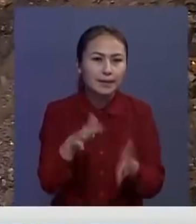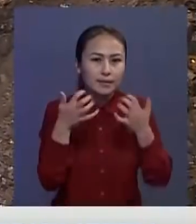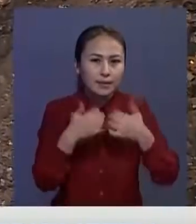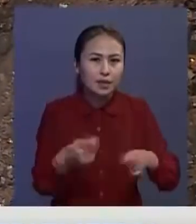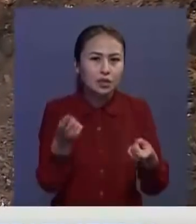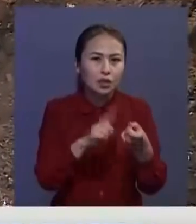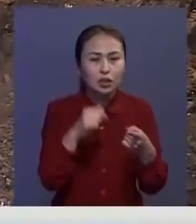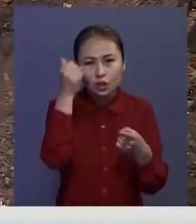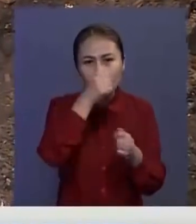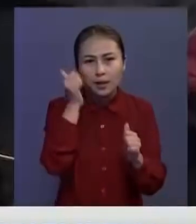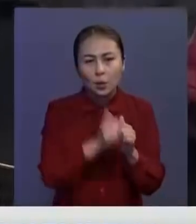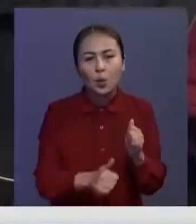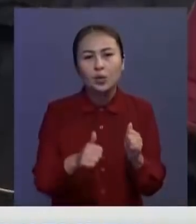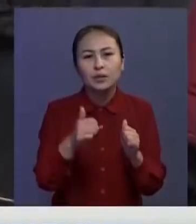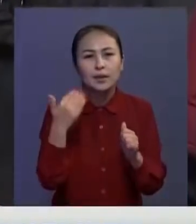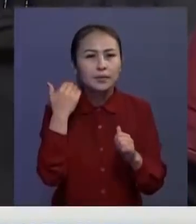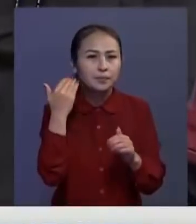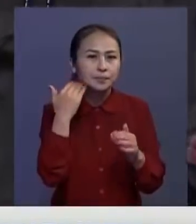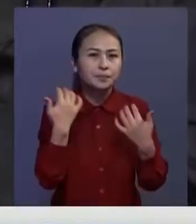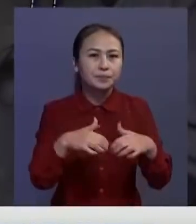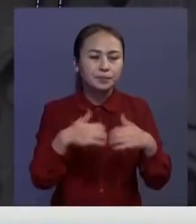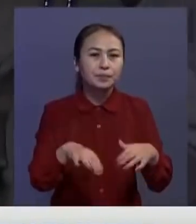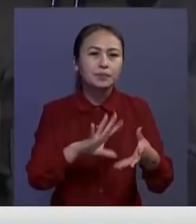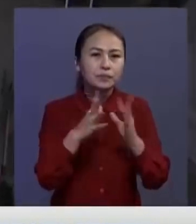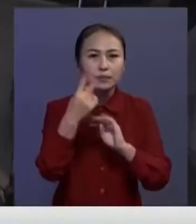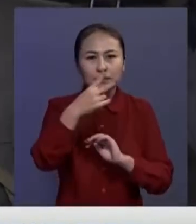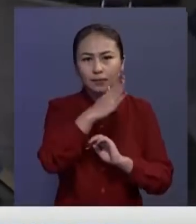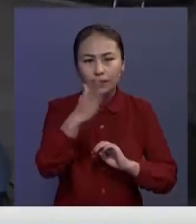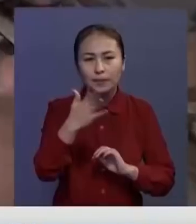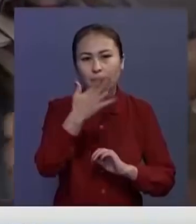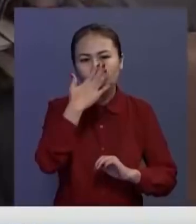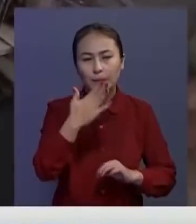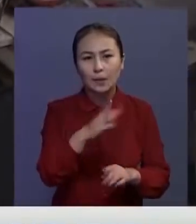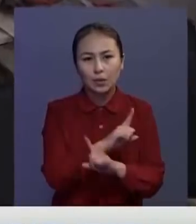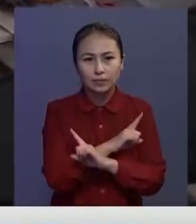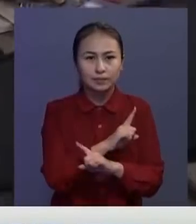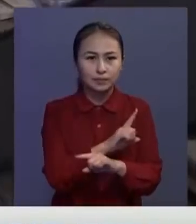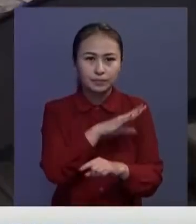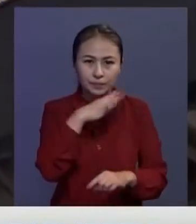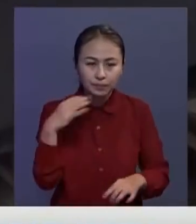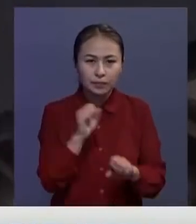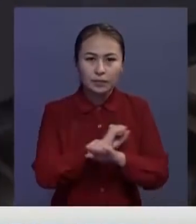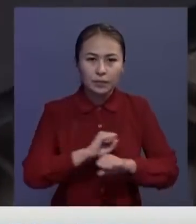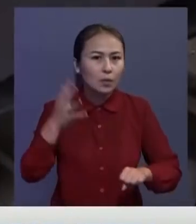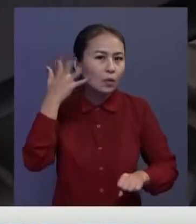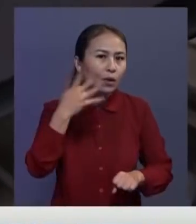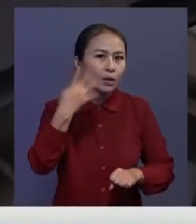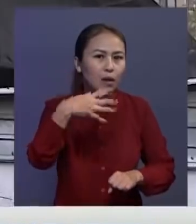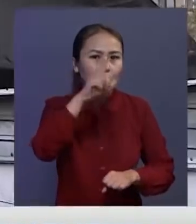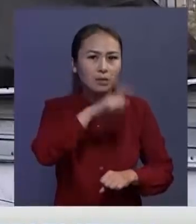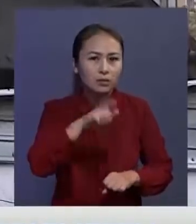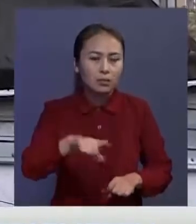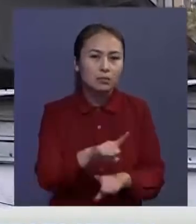Статистикаға сәйкес жыл сайын орта есеппен жермадан астам адам естейіп, көз жүмсай ғаз болонтардың жарылысы кезінде 40 адам